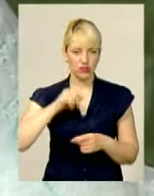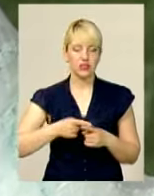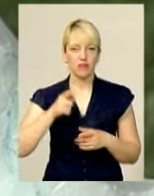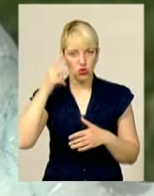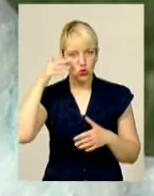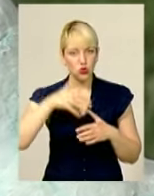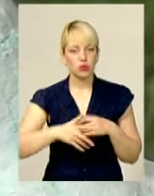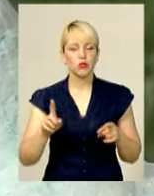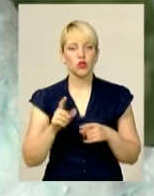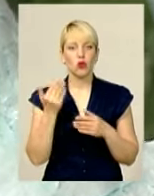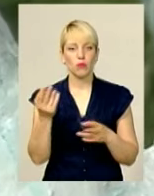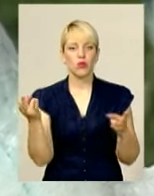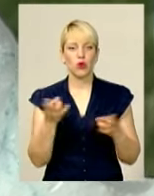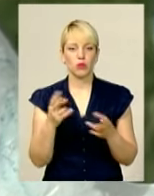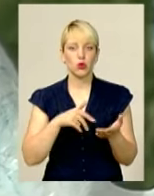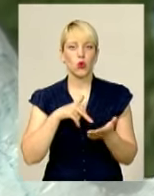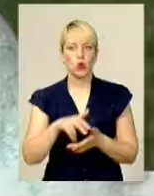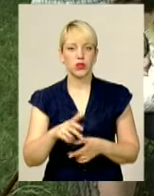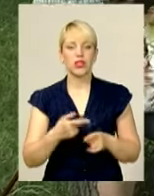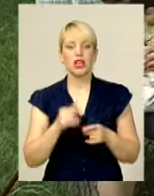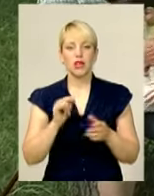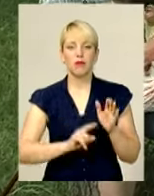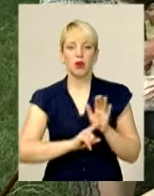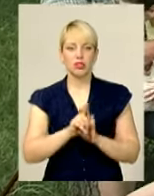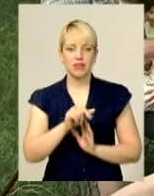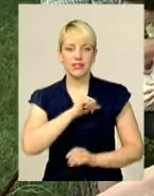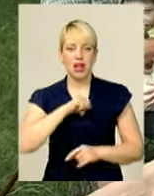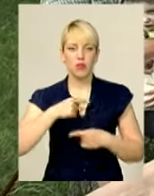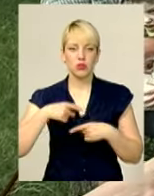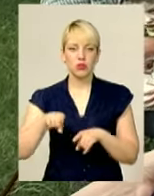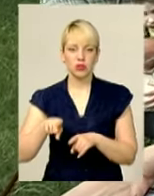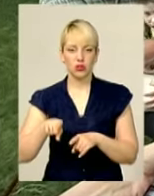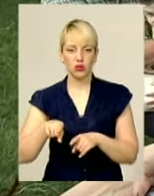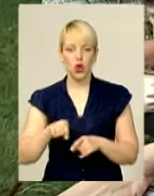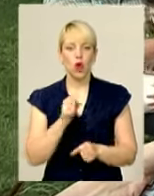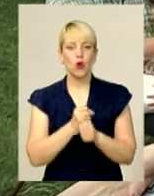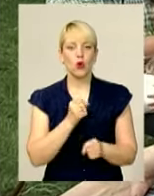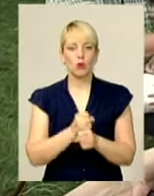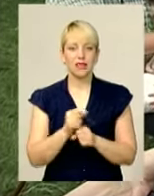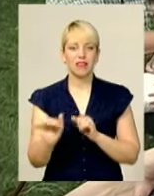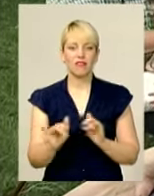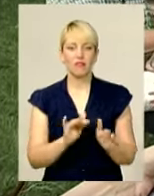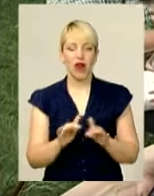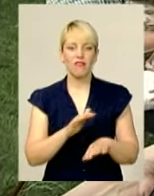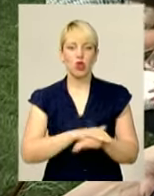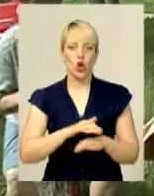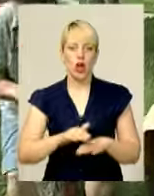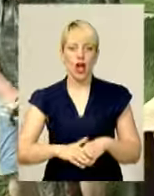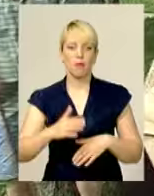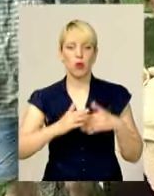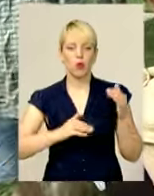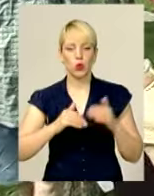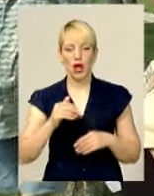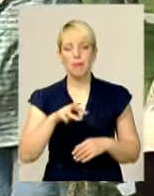зрозумів, що йому необхідно ходити. І почав самостійно робити вправи ногами, руками.